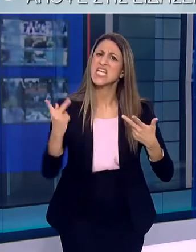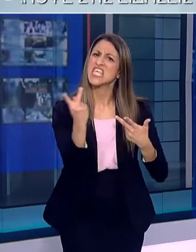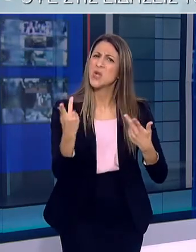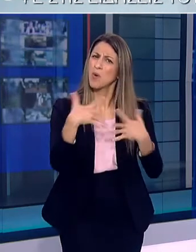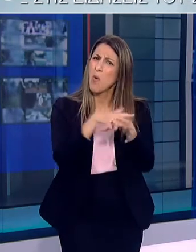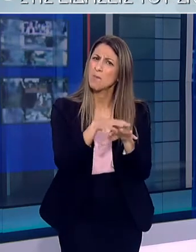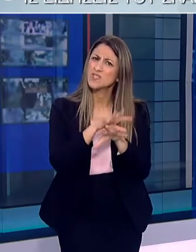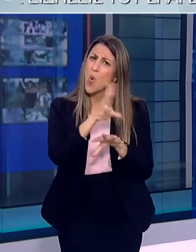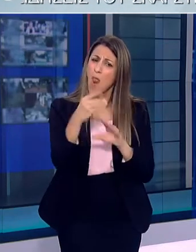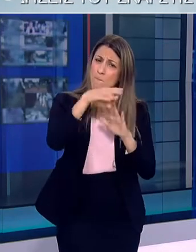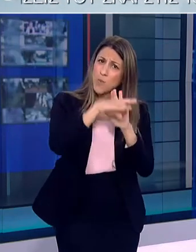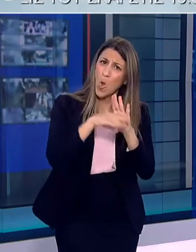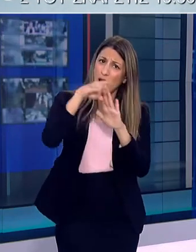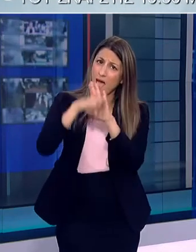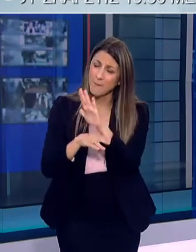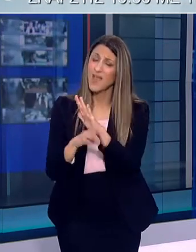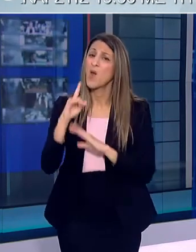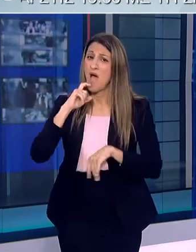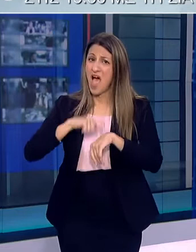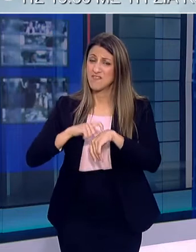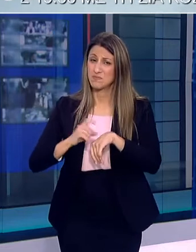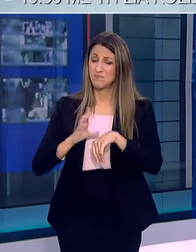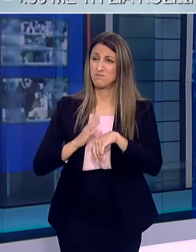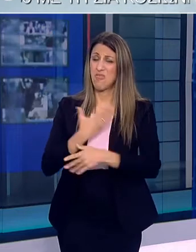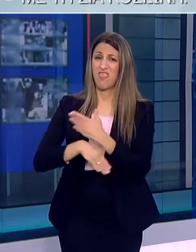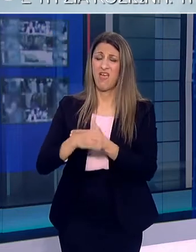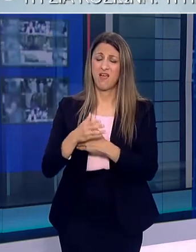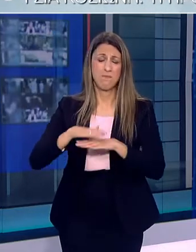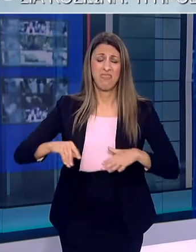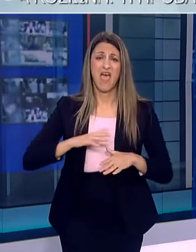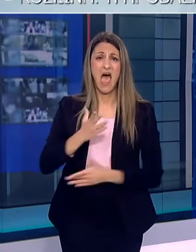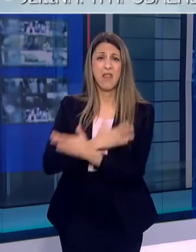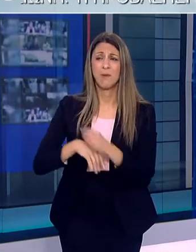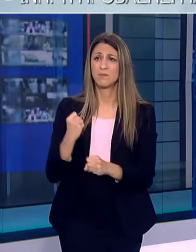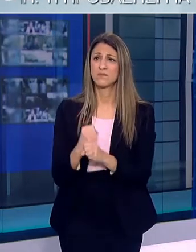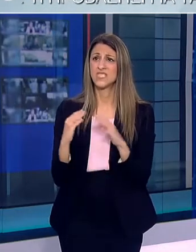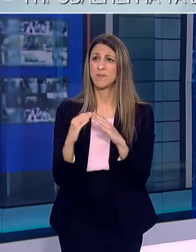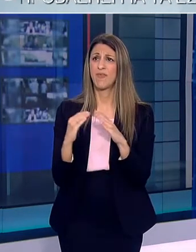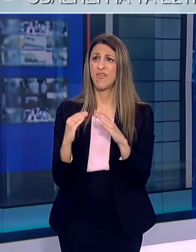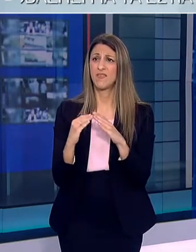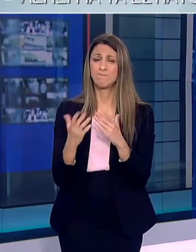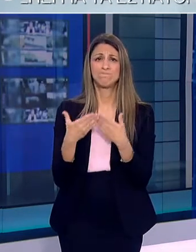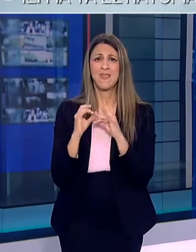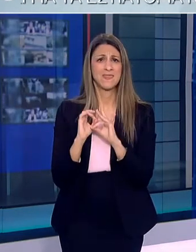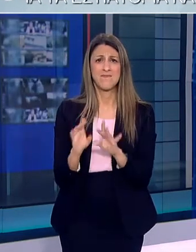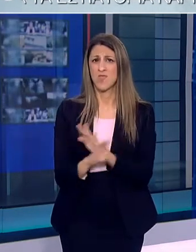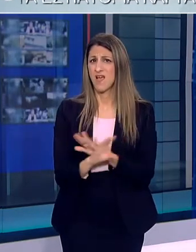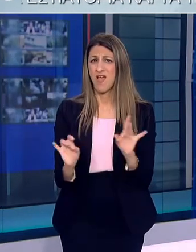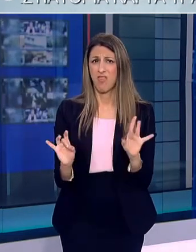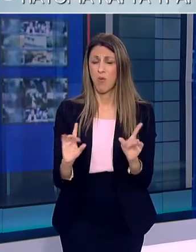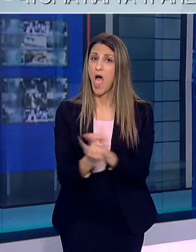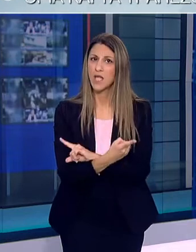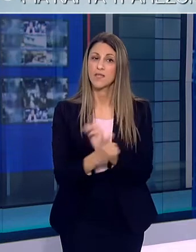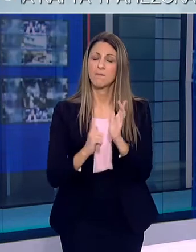προσωρινός ενδεχομένος εγκλεισμός τους επιδρά αρνητικά στην ψυχοσυναισθηματική τους υγεία Συμφωνήθηκε επομένως να